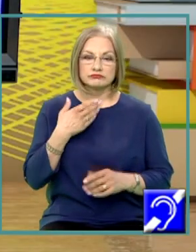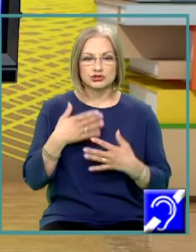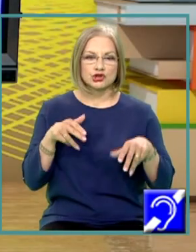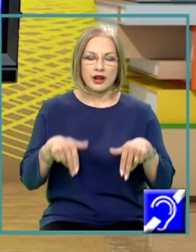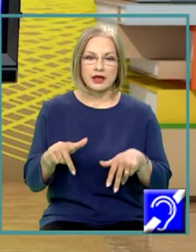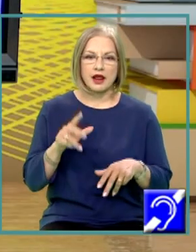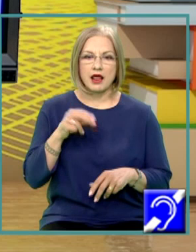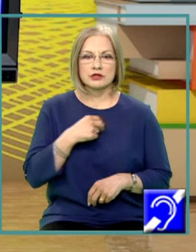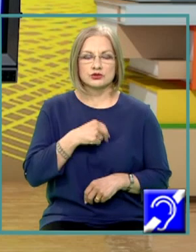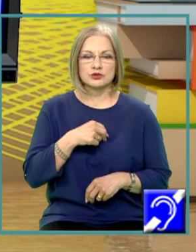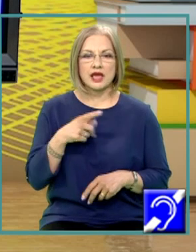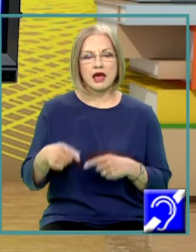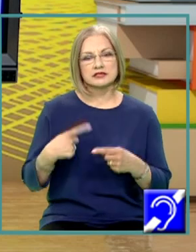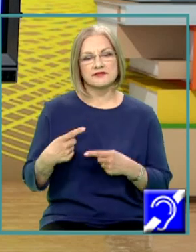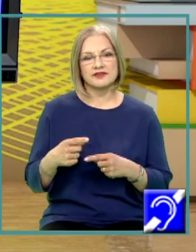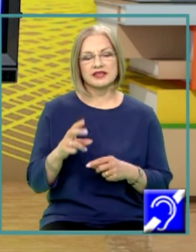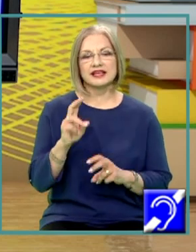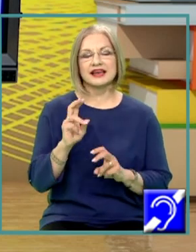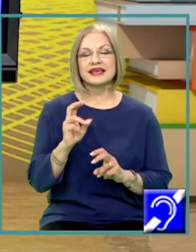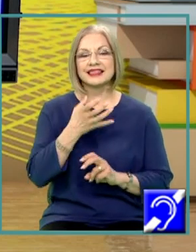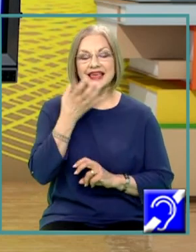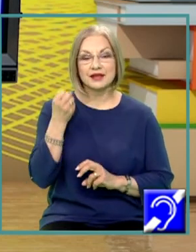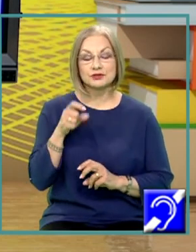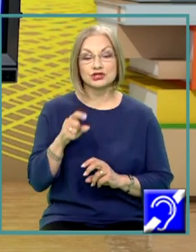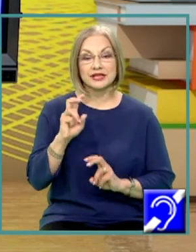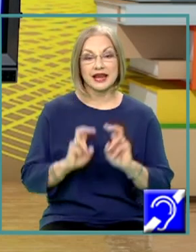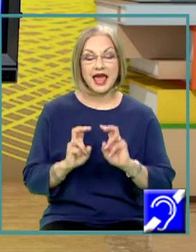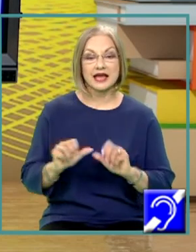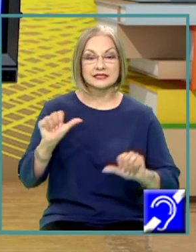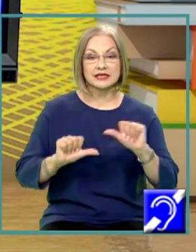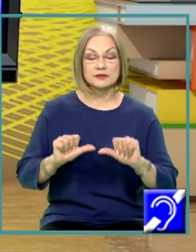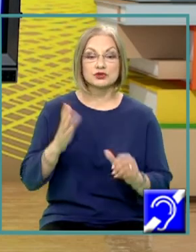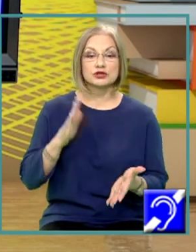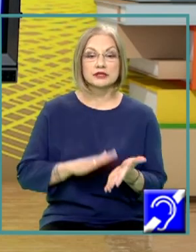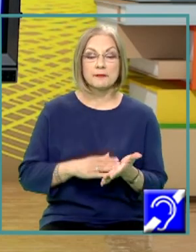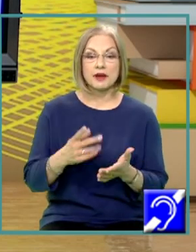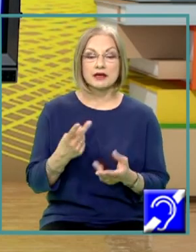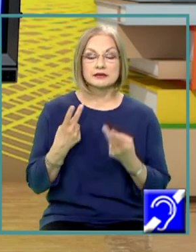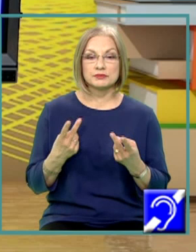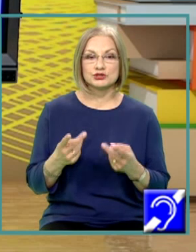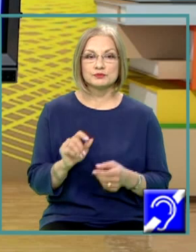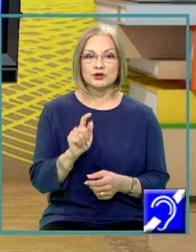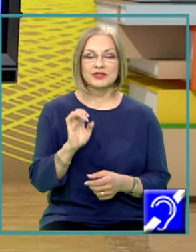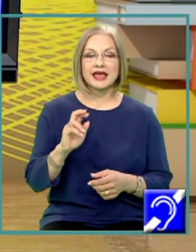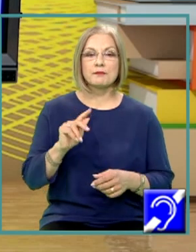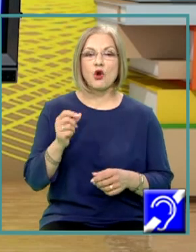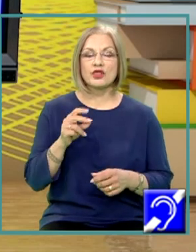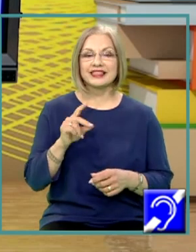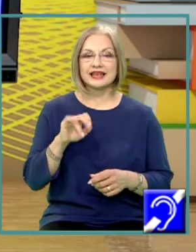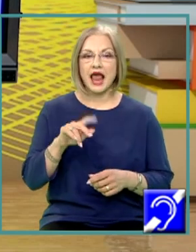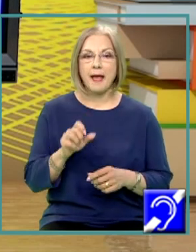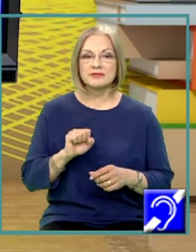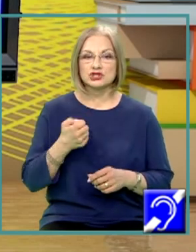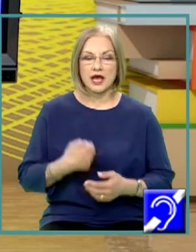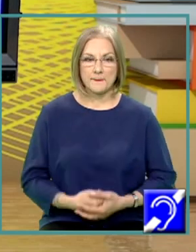efectele termice ale reacțiilor chimice pe baza principiilor termodinamicii. Aproximativ